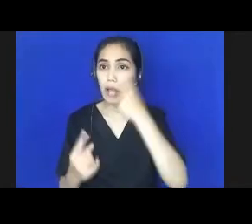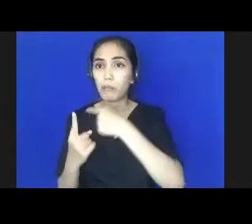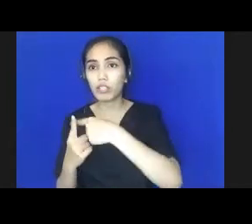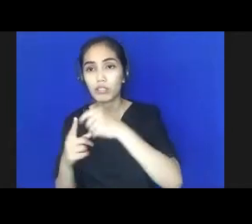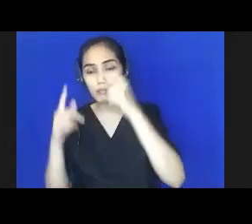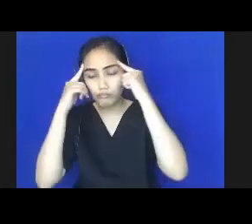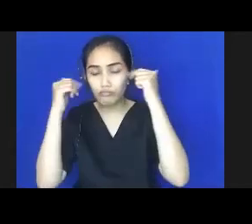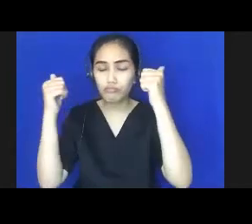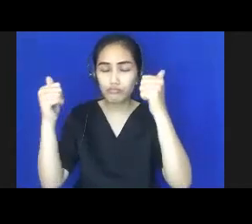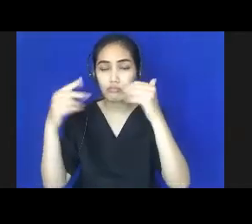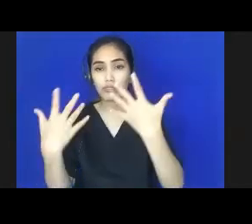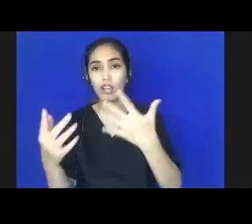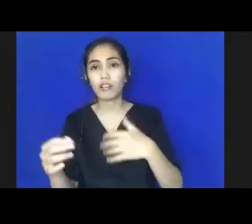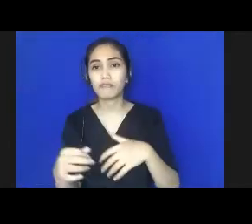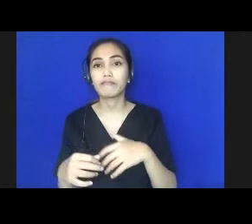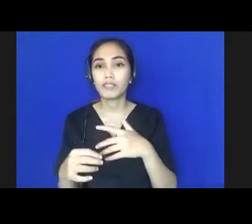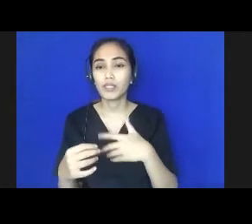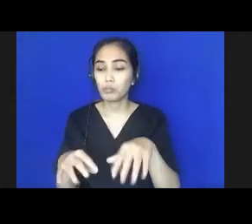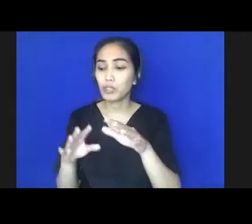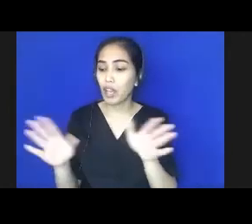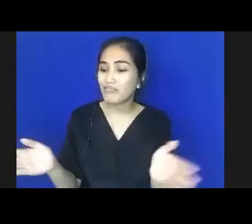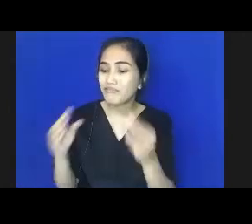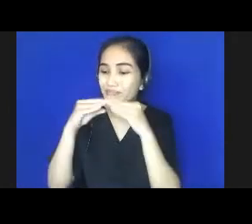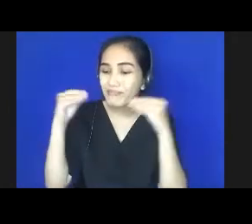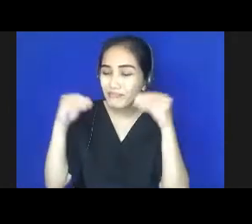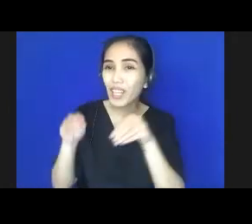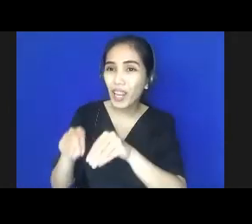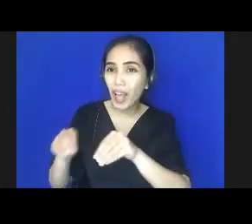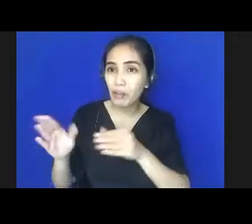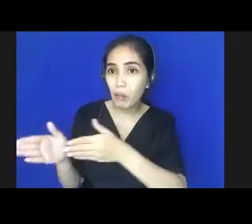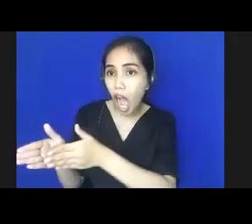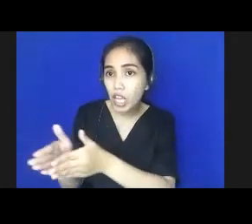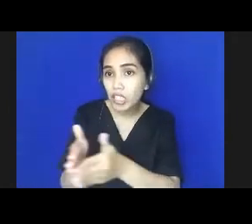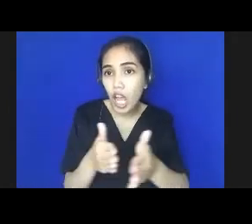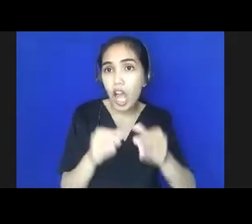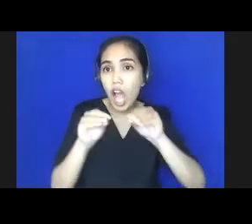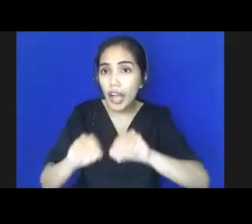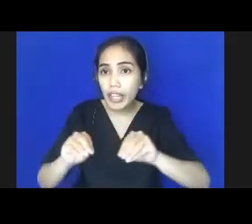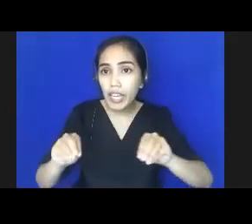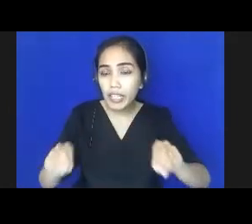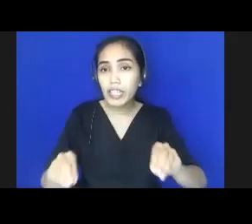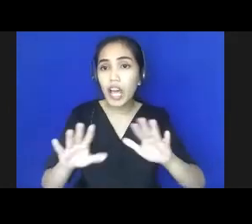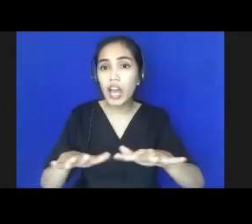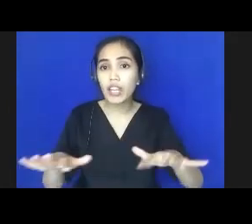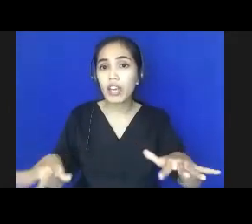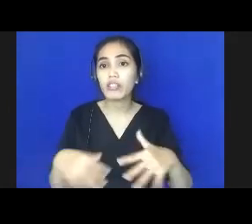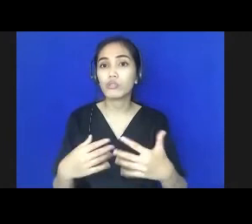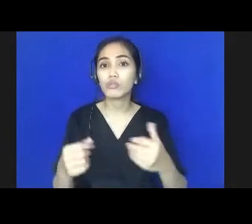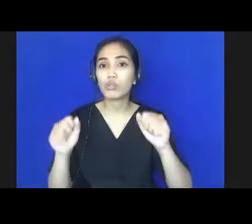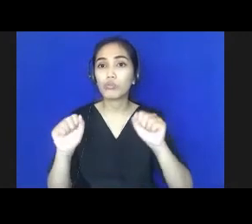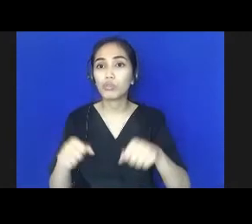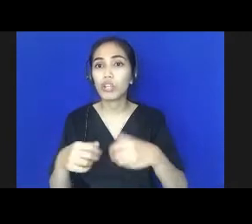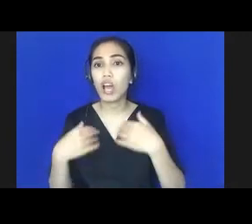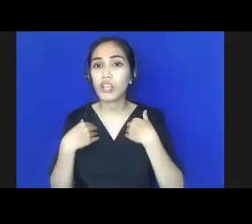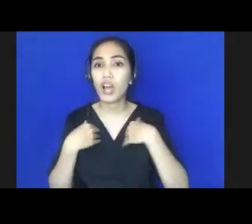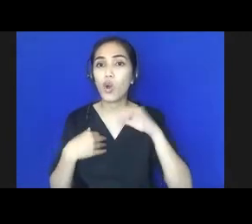cita-cita dari anak dan mengarahkan perilaku anak. Bahkan keputusan-keputusan dalam pendidikan ada di tangan orang tua